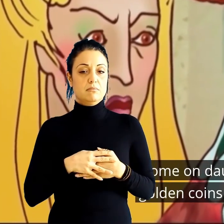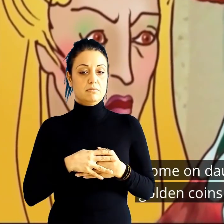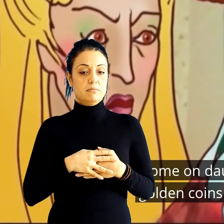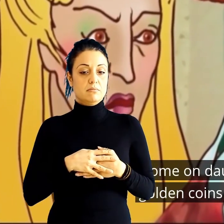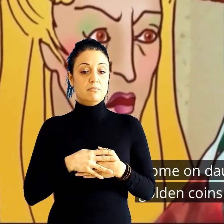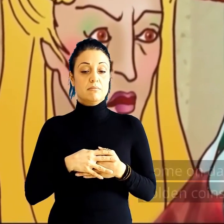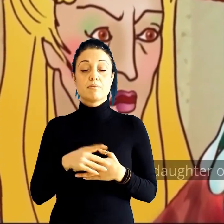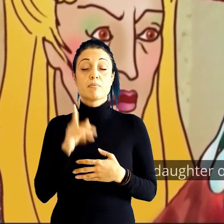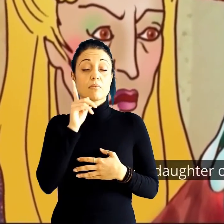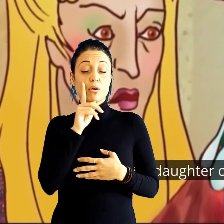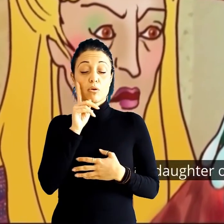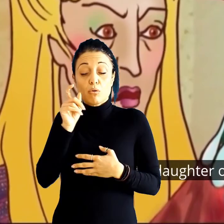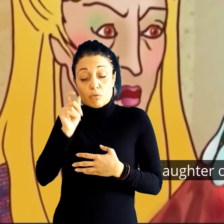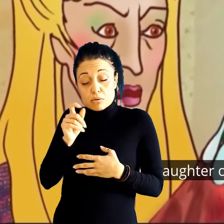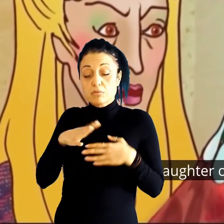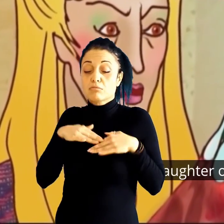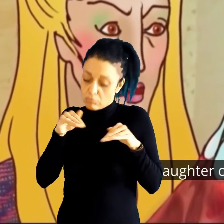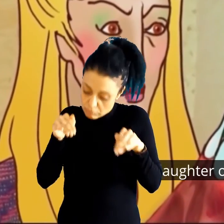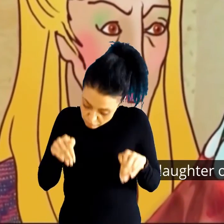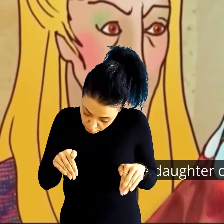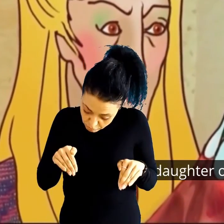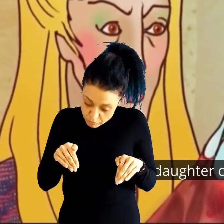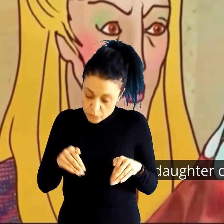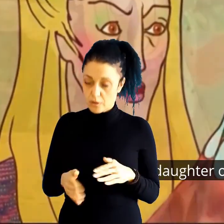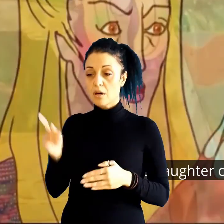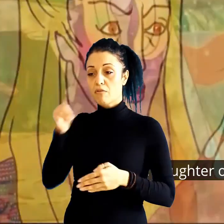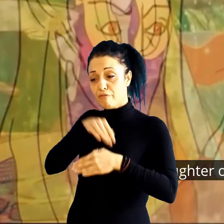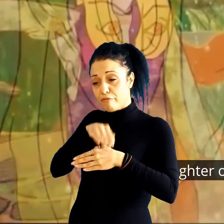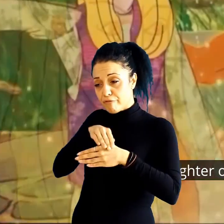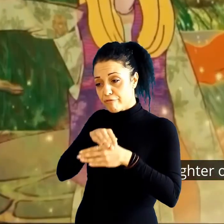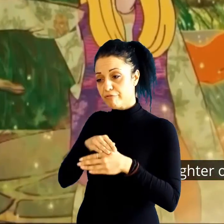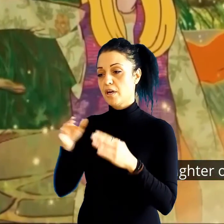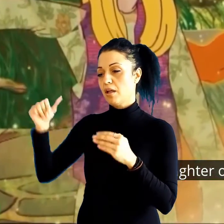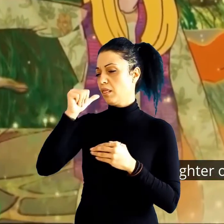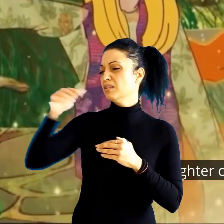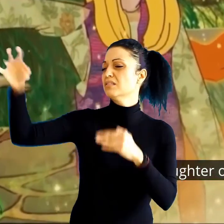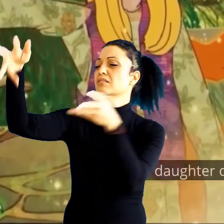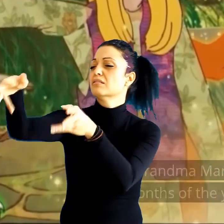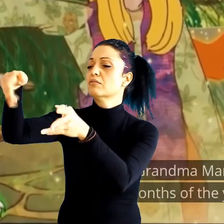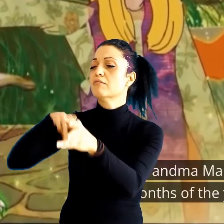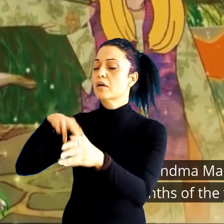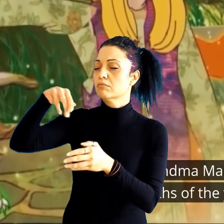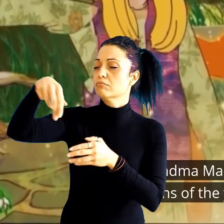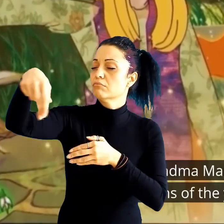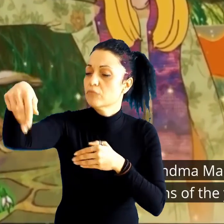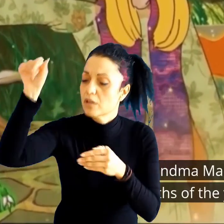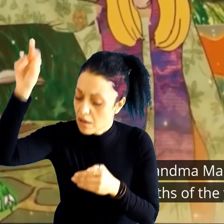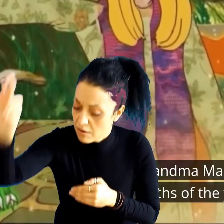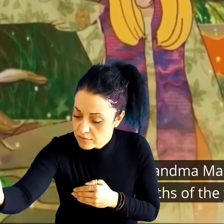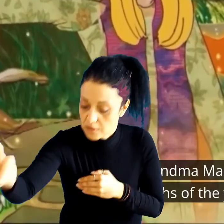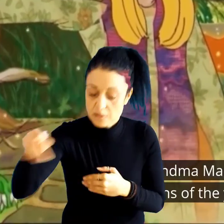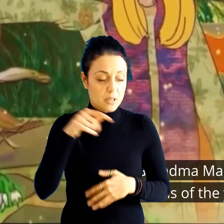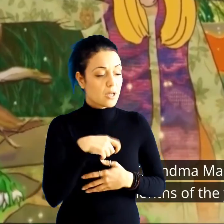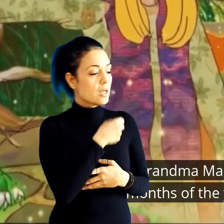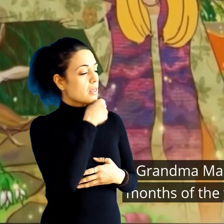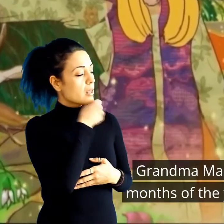од уста!» Керката ја постушала мајка си и отишла на чешмата. Баба